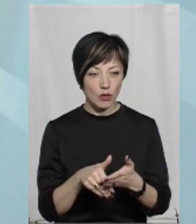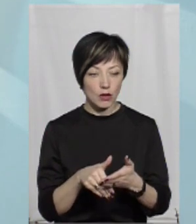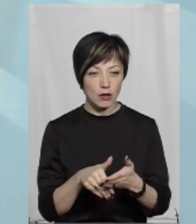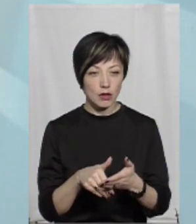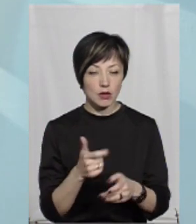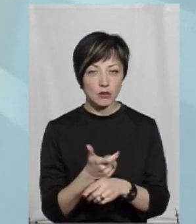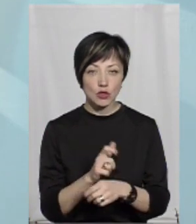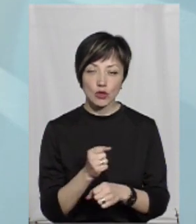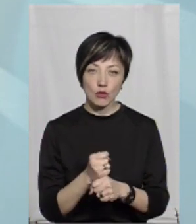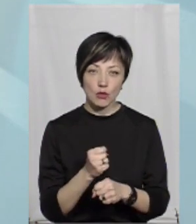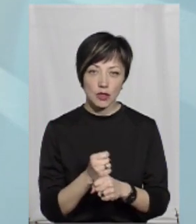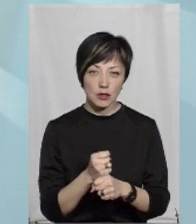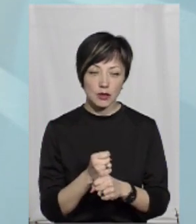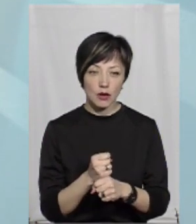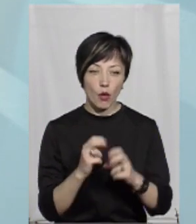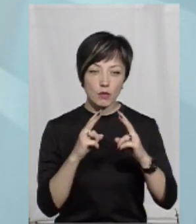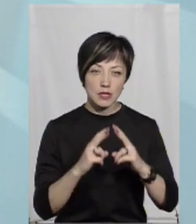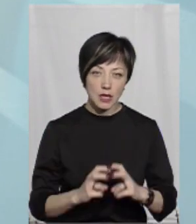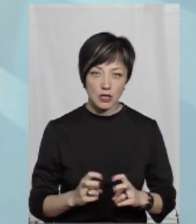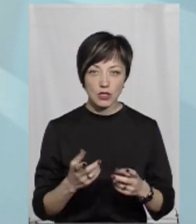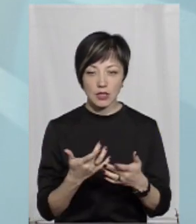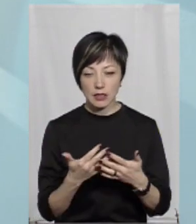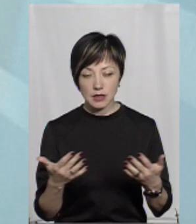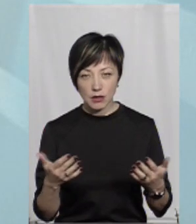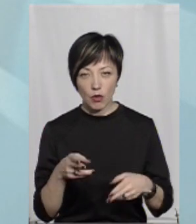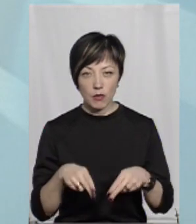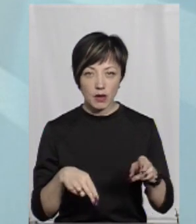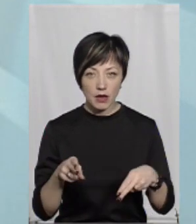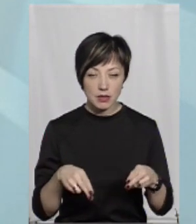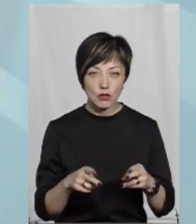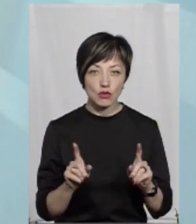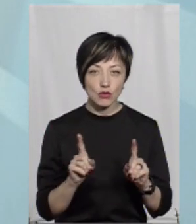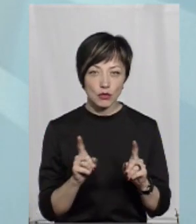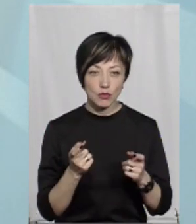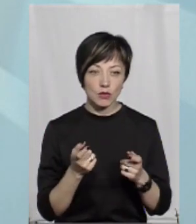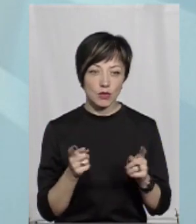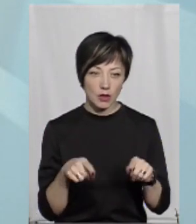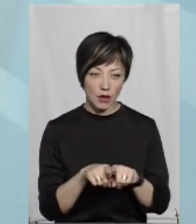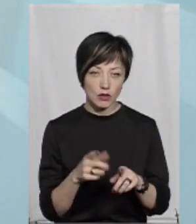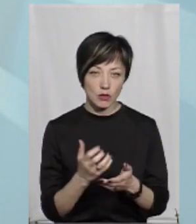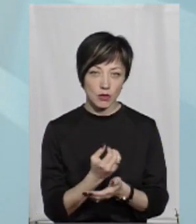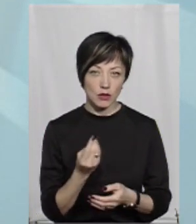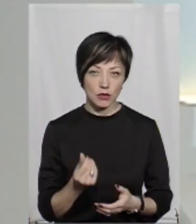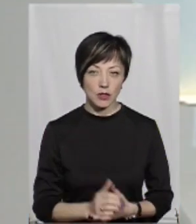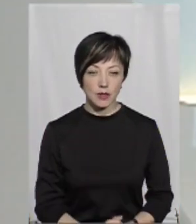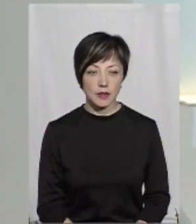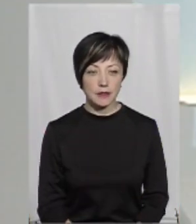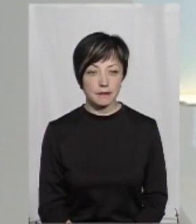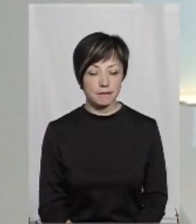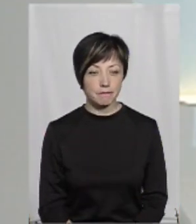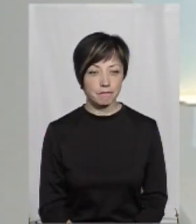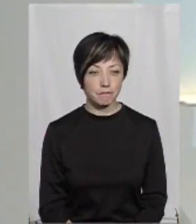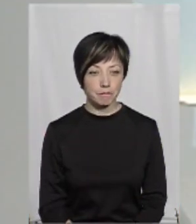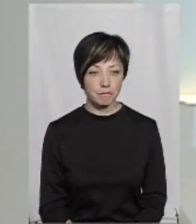більше робити, обстежень, маніпуляцій, оперативних, стручань, для того, щоб також заробити кошти. Ми